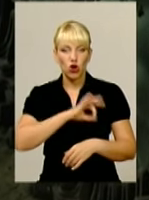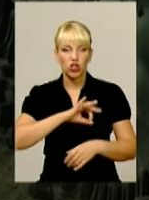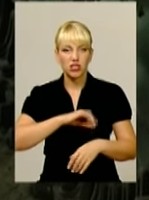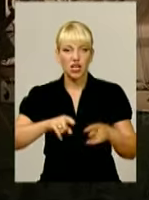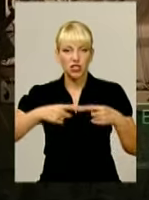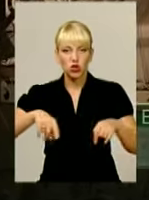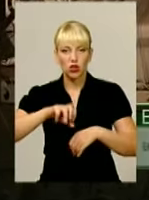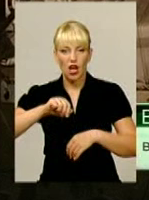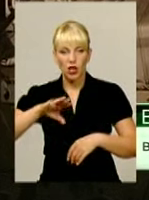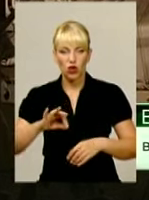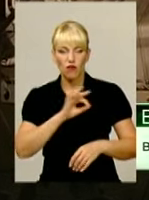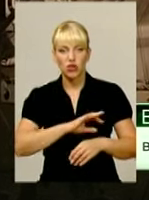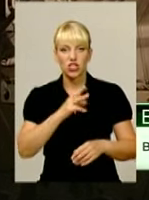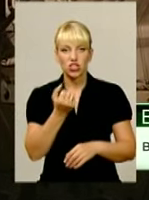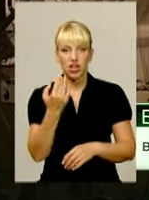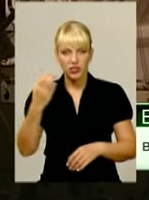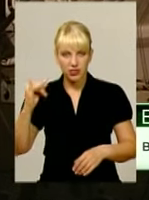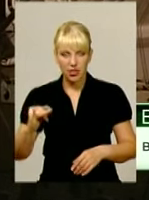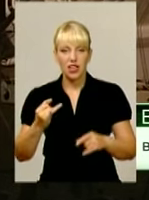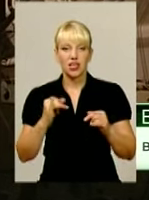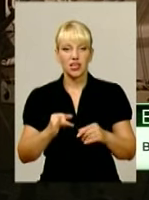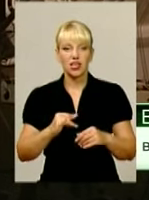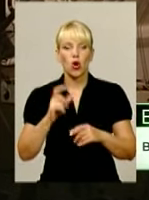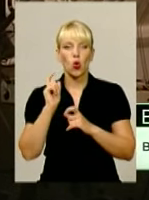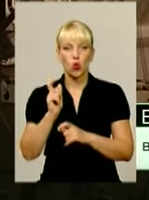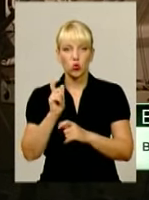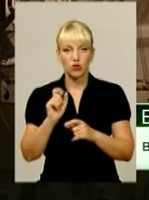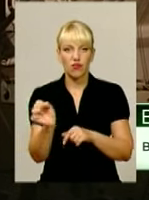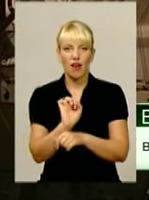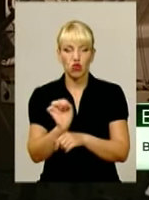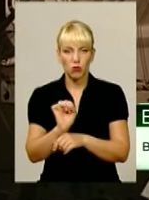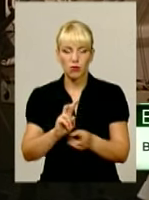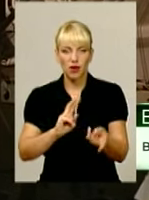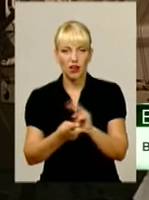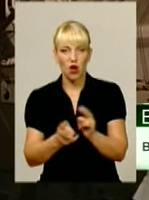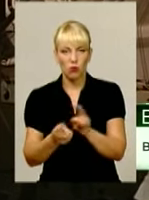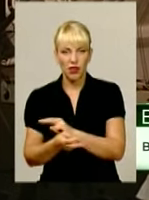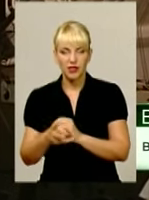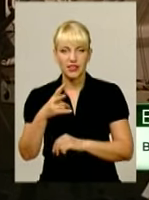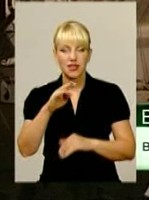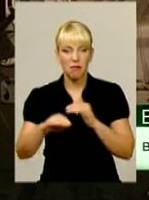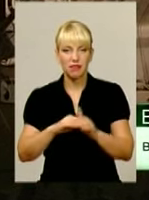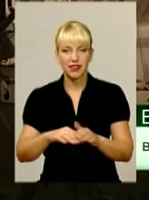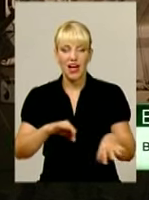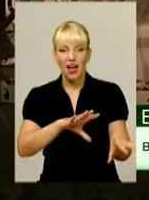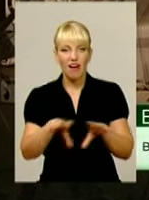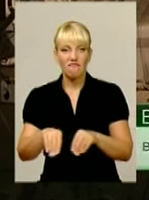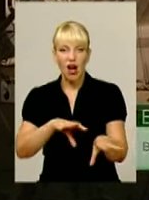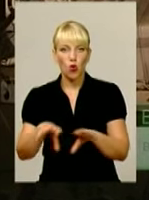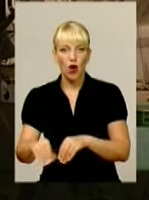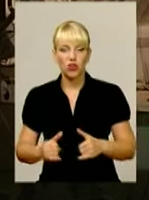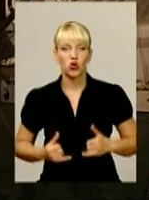Використана тільки шасі і сама безпосередньо кузов автомобіля переобладнується під евакуатор